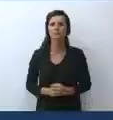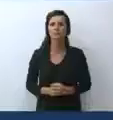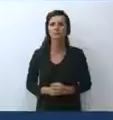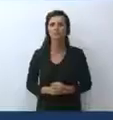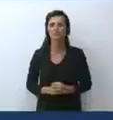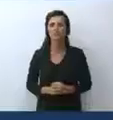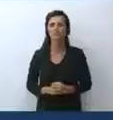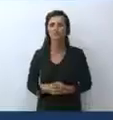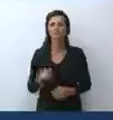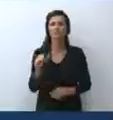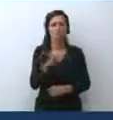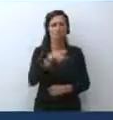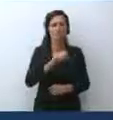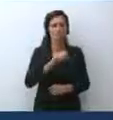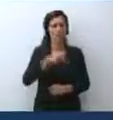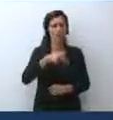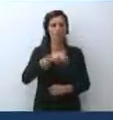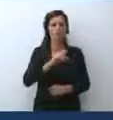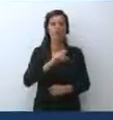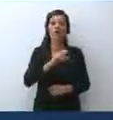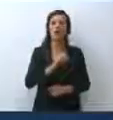Vincenzo Spagnolo a venire.